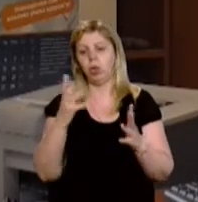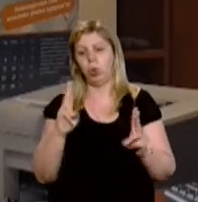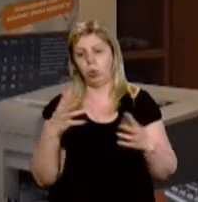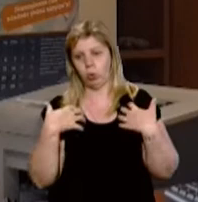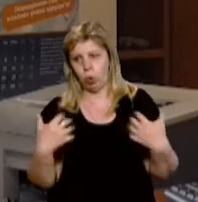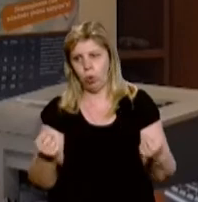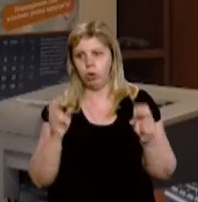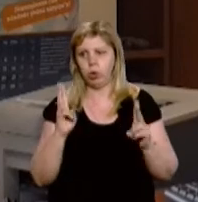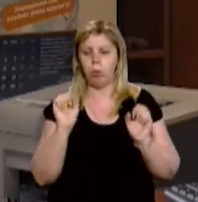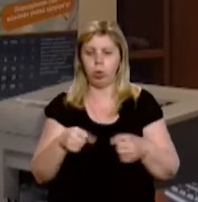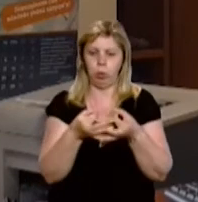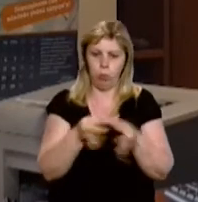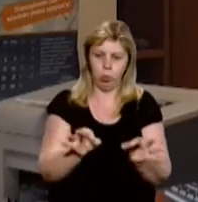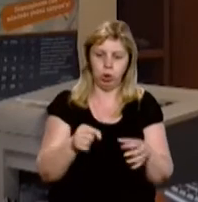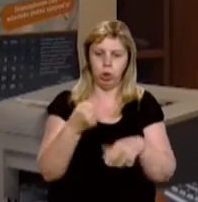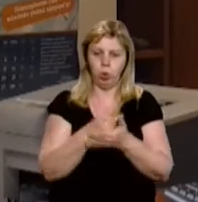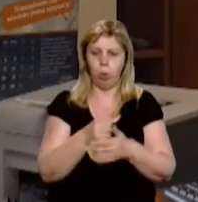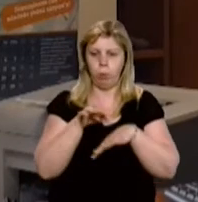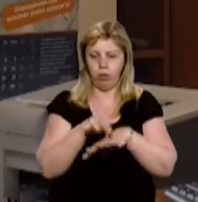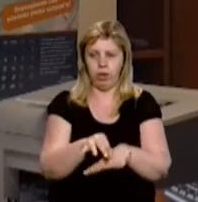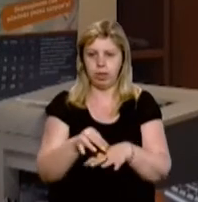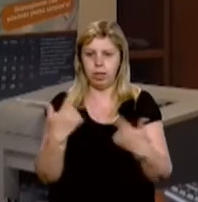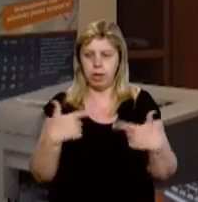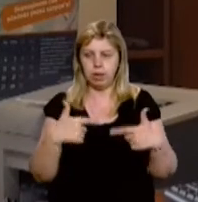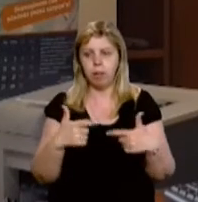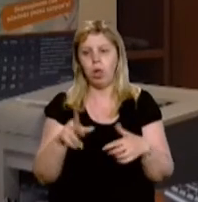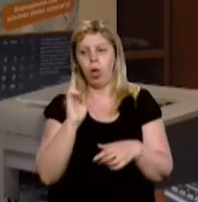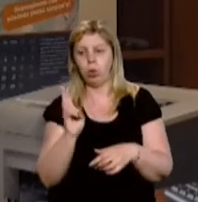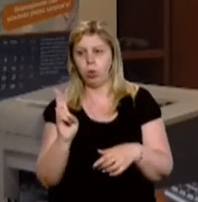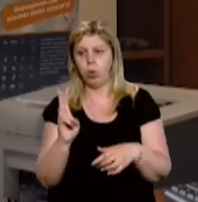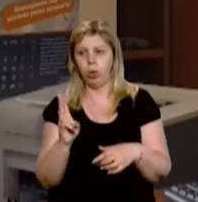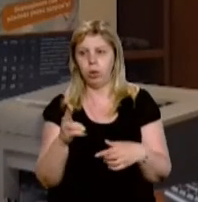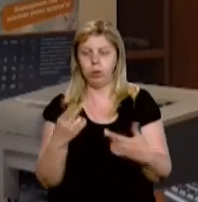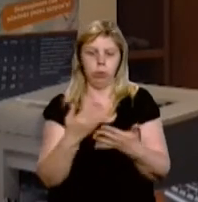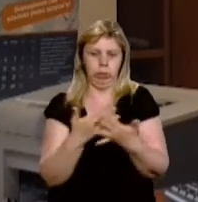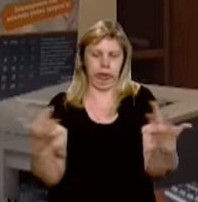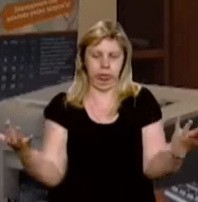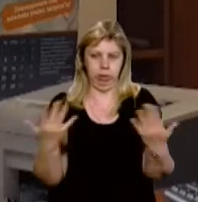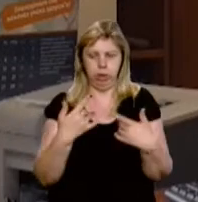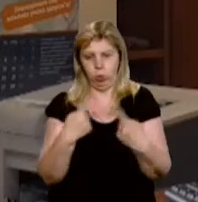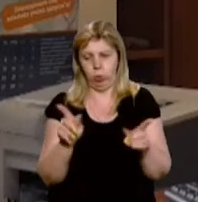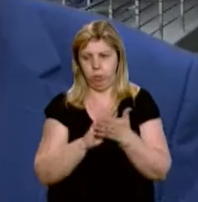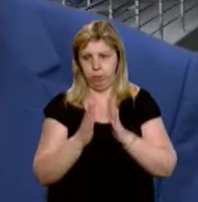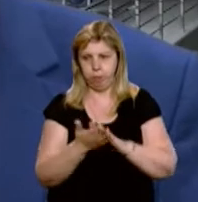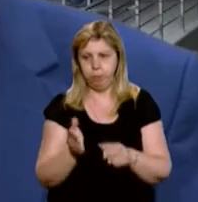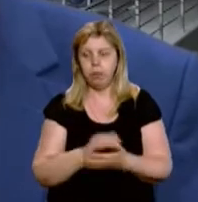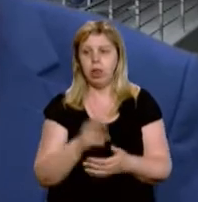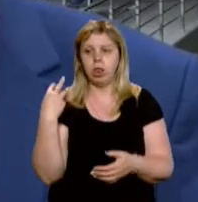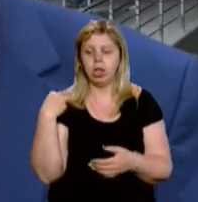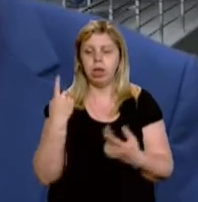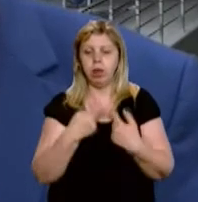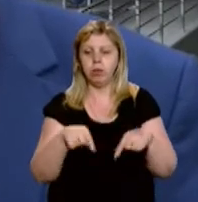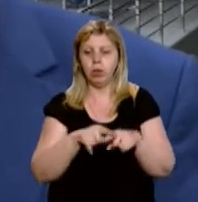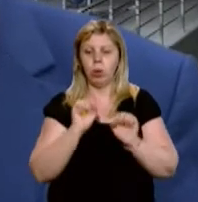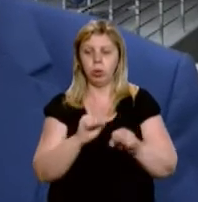хто може бути допущений до проведення тестування, хто у кого можлива якась інша ситуація. Начальник